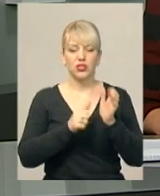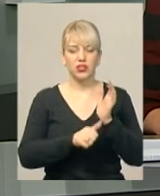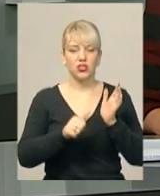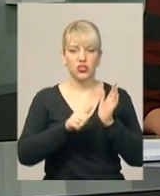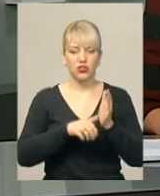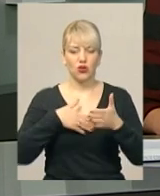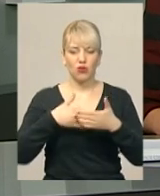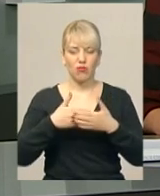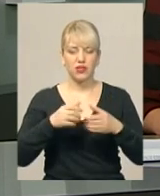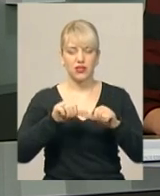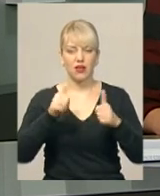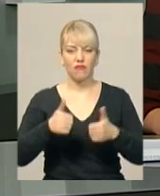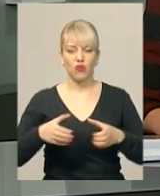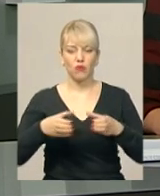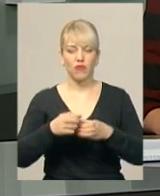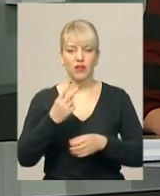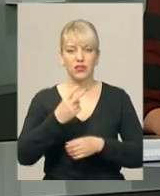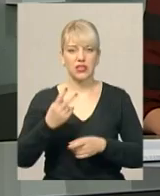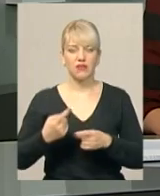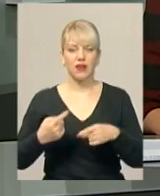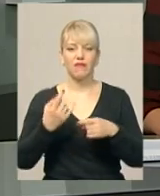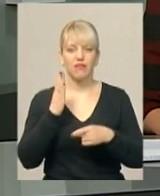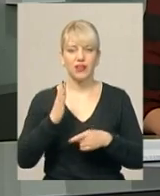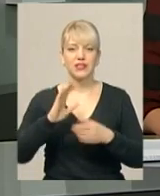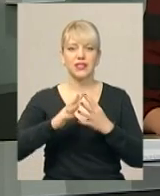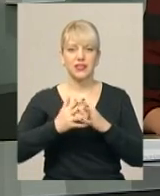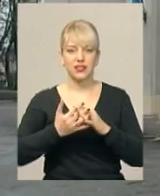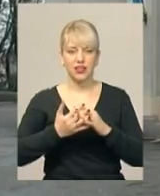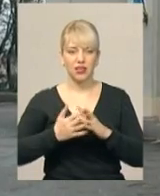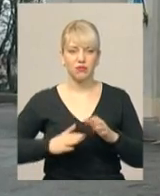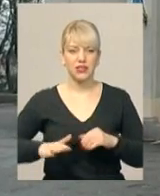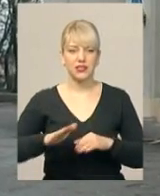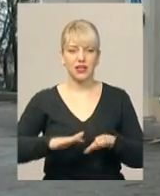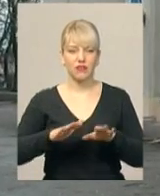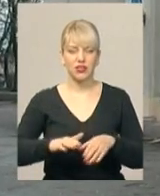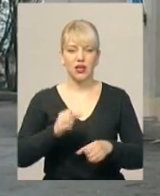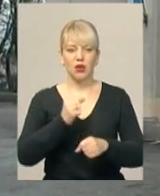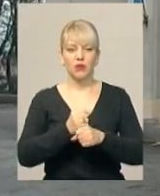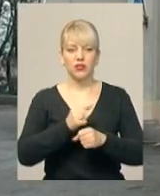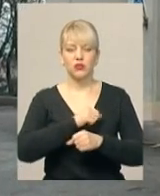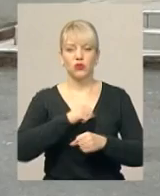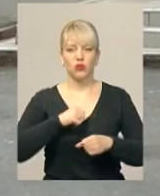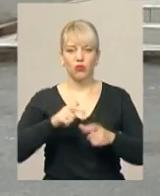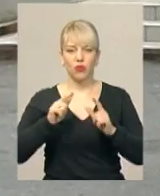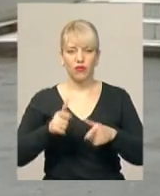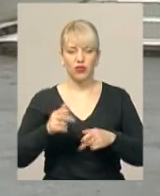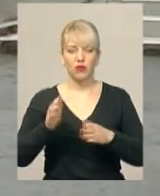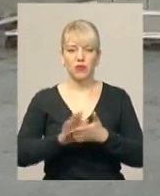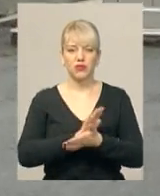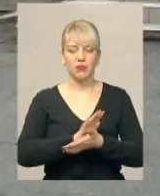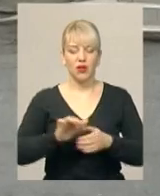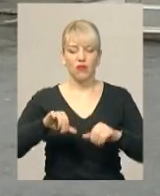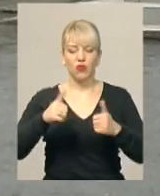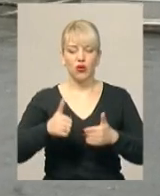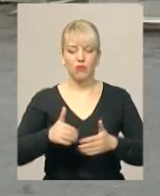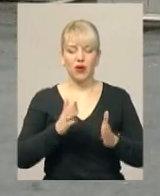з них – у сільській місцевості. Про одне з них розкаже Ірина Аріон. Працюють добровільно і безоплатно. У формуванні громада і